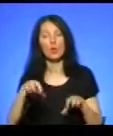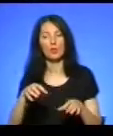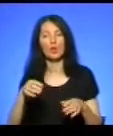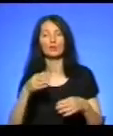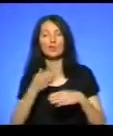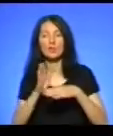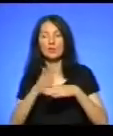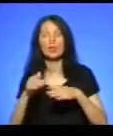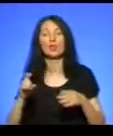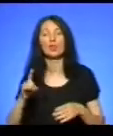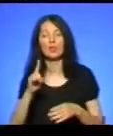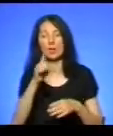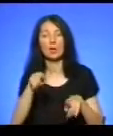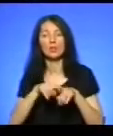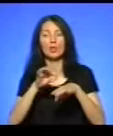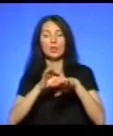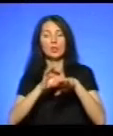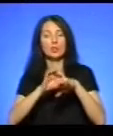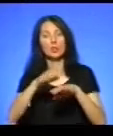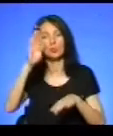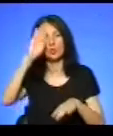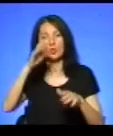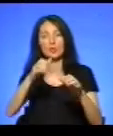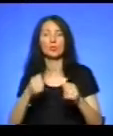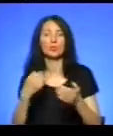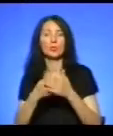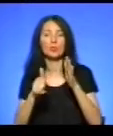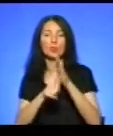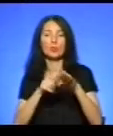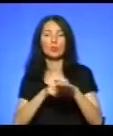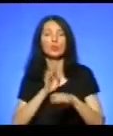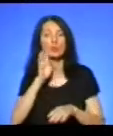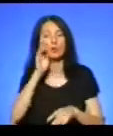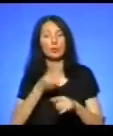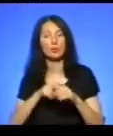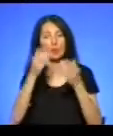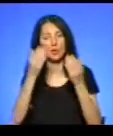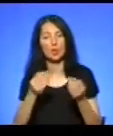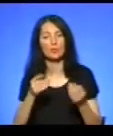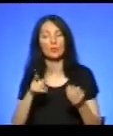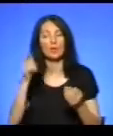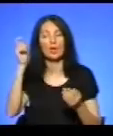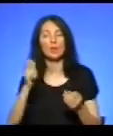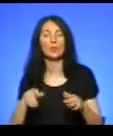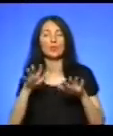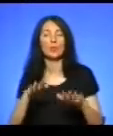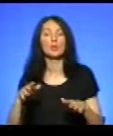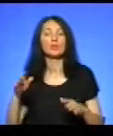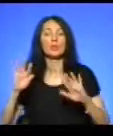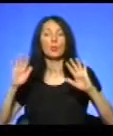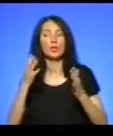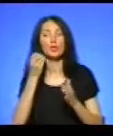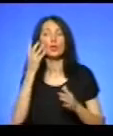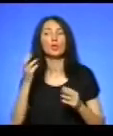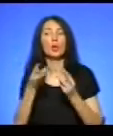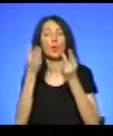тіло загиблого забрали близько 6-ї години ранку того ж дня. Він прибув на місці події, коли пожежу у літаку вже погасили. Чоловік розповів